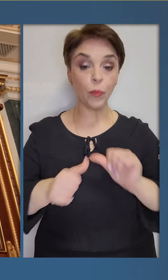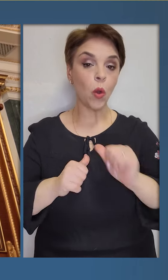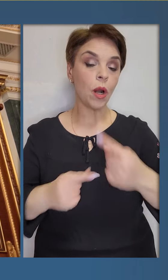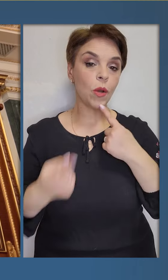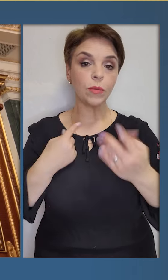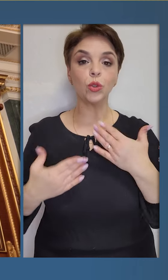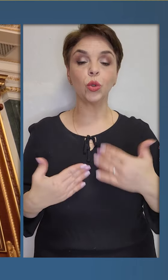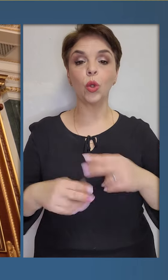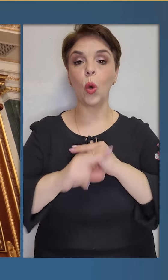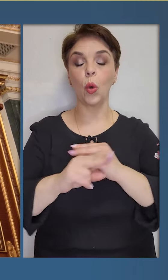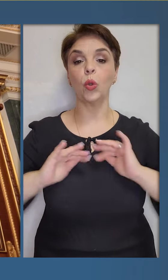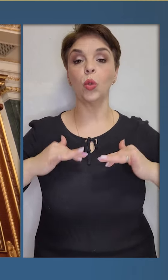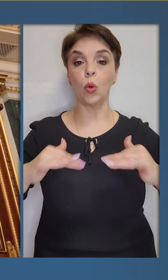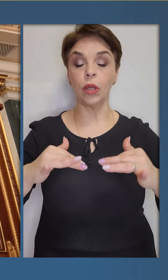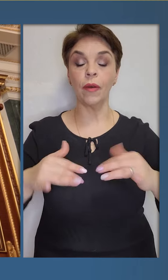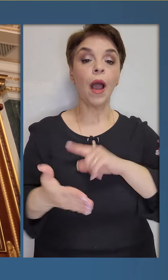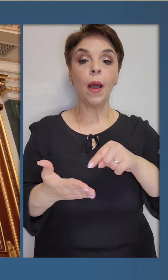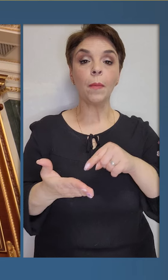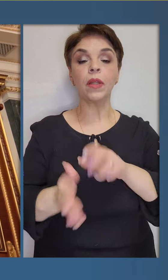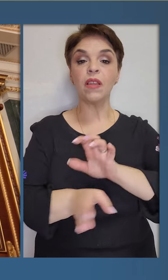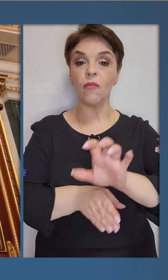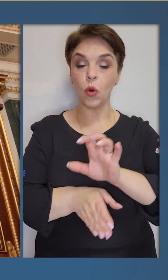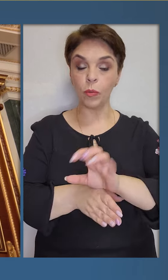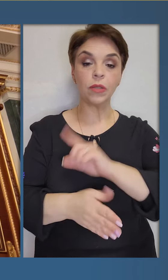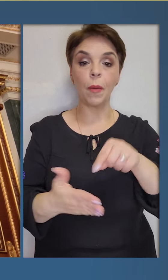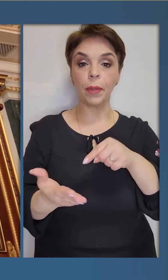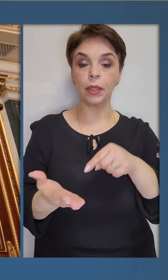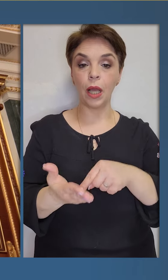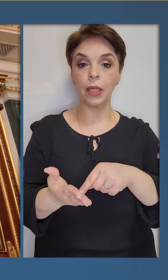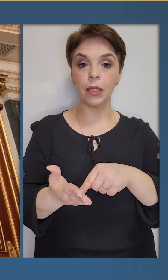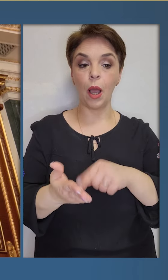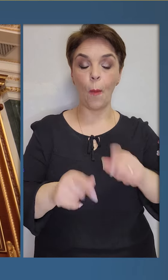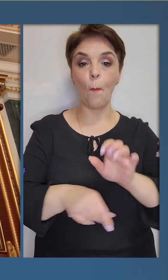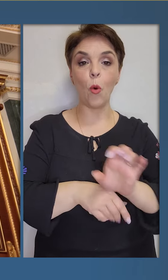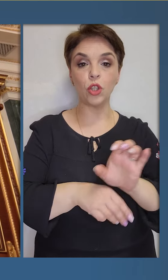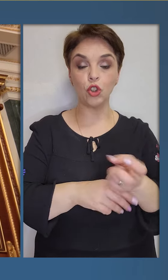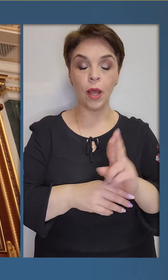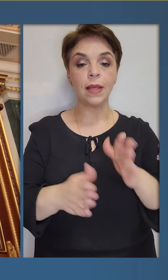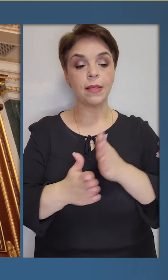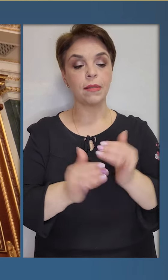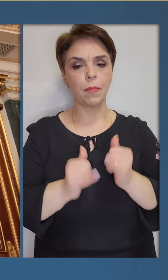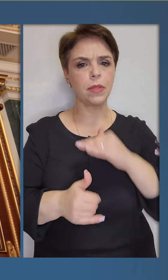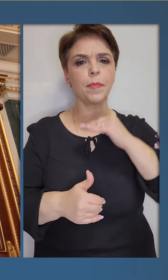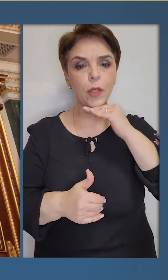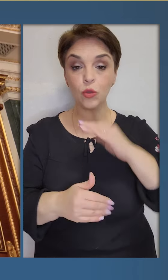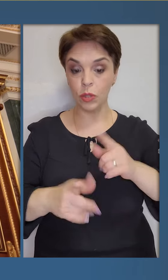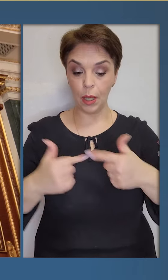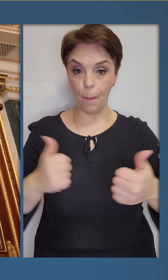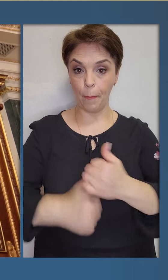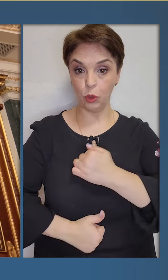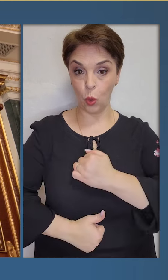Окрема розмова щодо дронів. Питання виробництва, питання постачання, забезпеченості